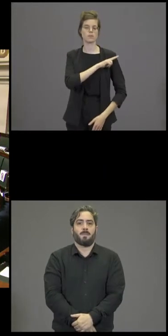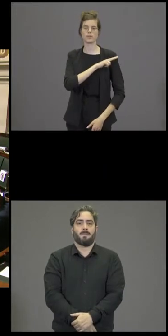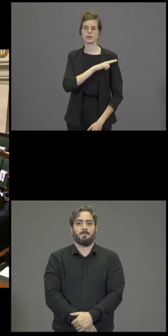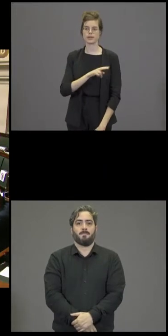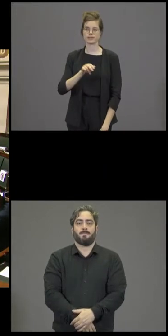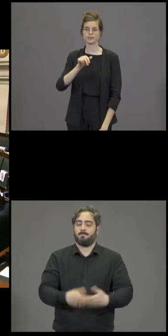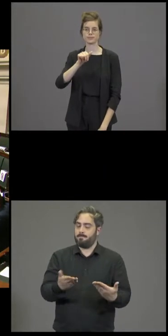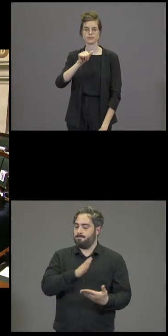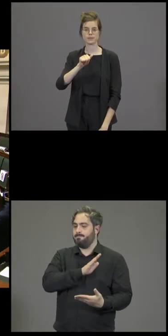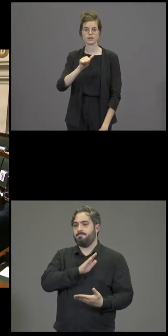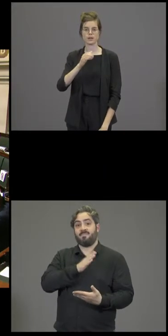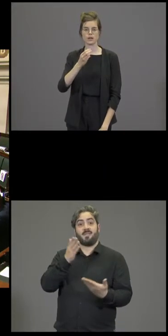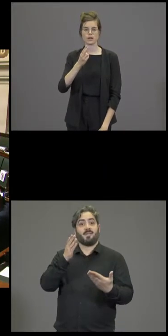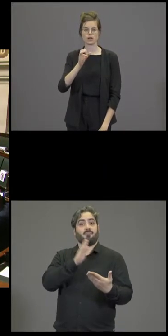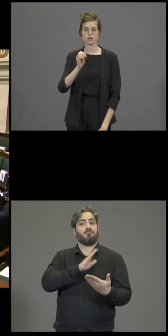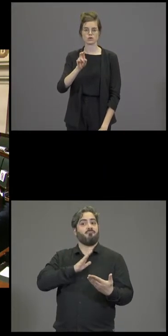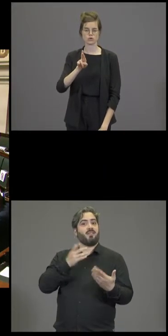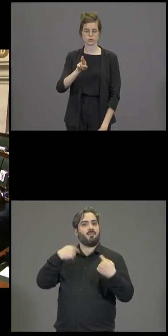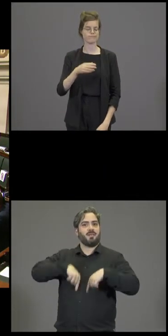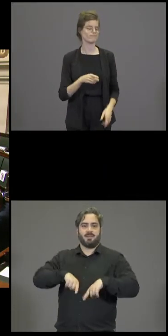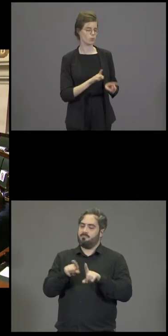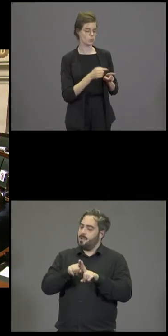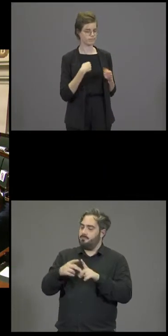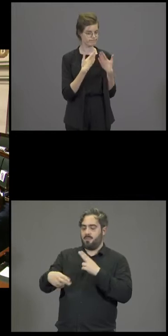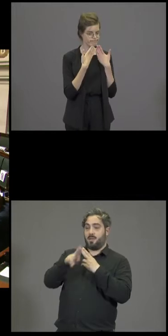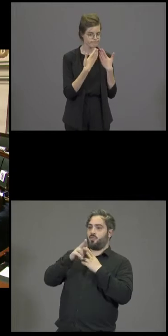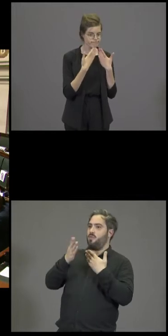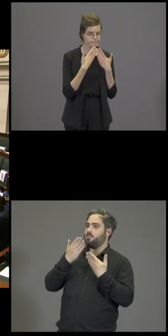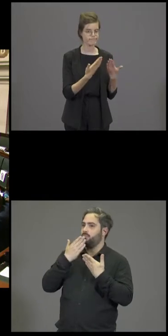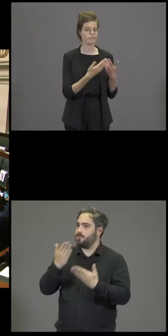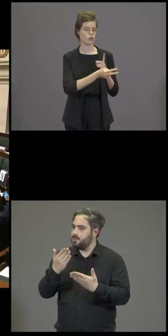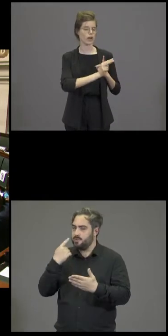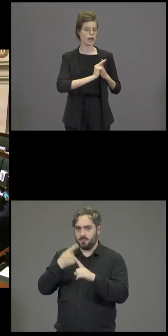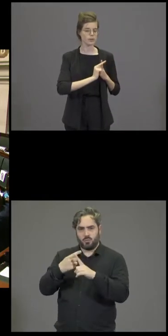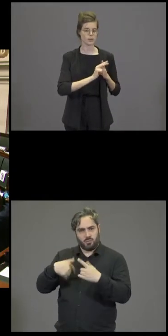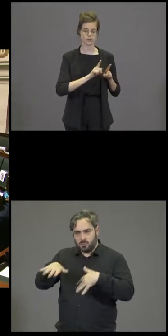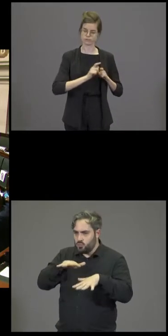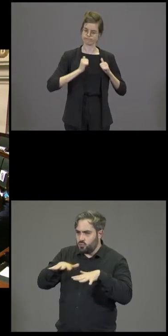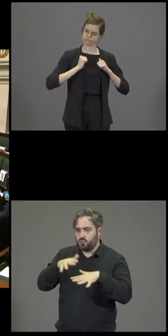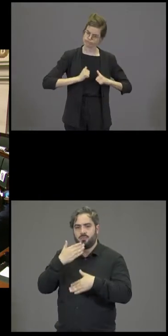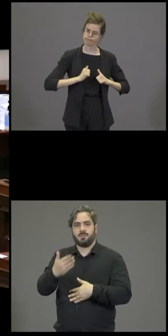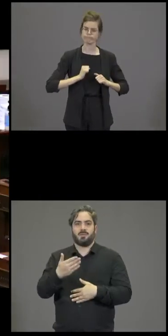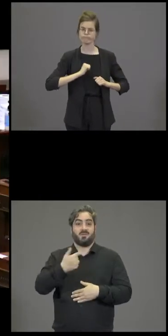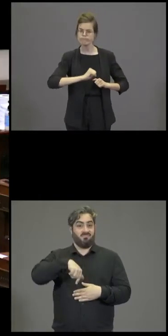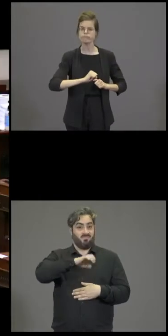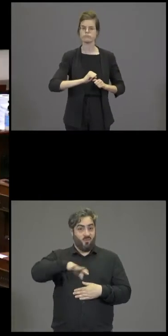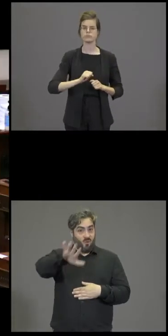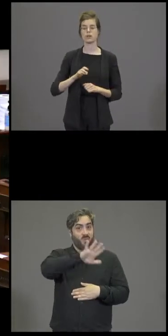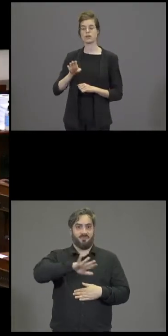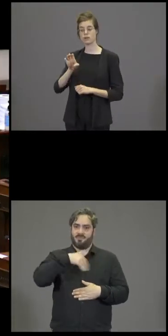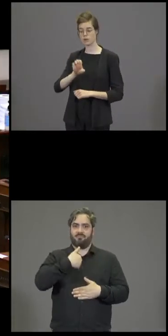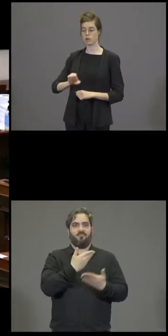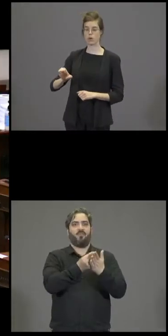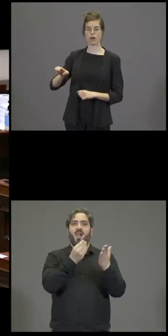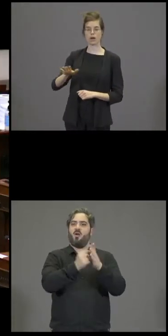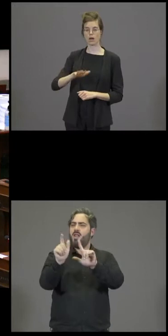Voilà madame la ministre, à mon tour de vous remercier pour votre réponse et votre détermination. Mon Europe, notre Europe, c'est un espace de valeur. C'est un